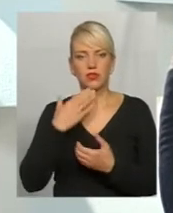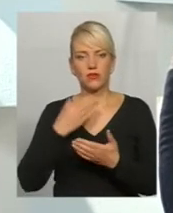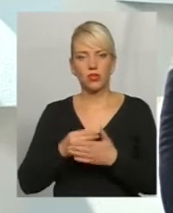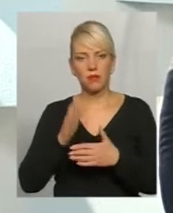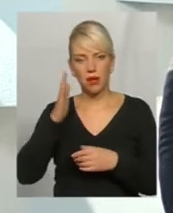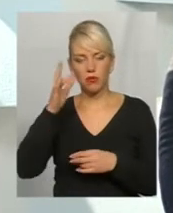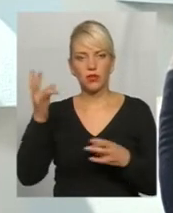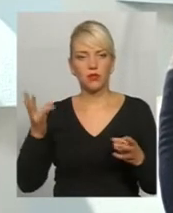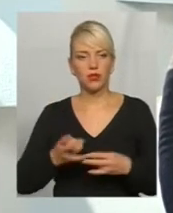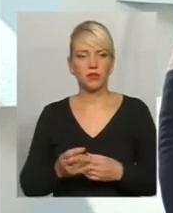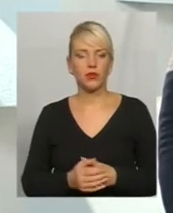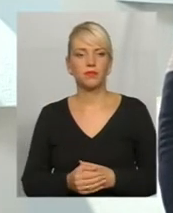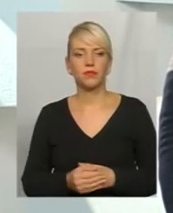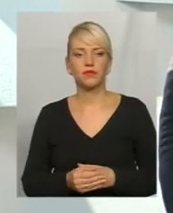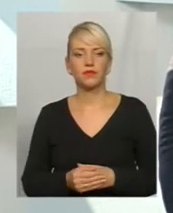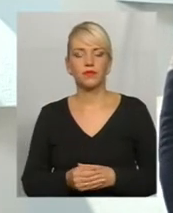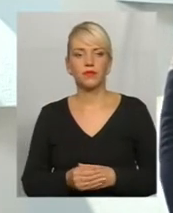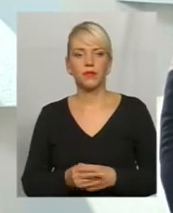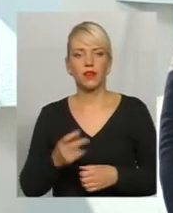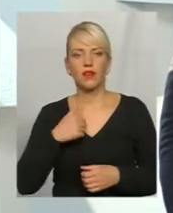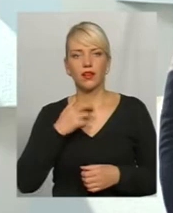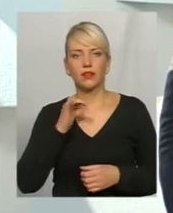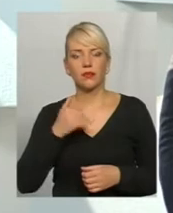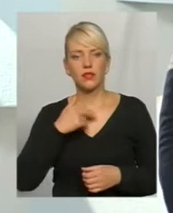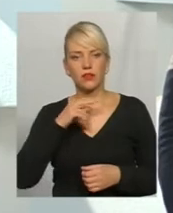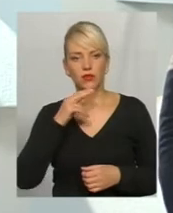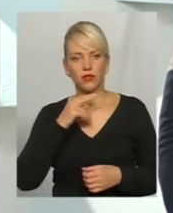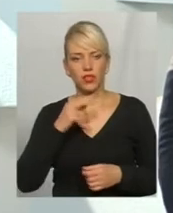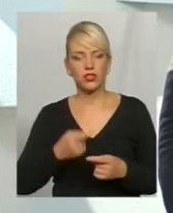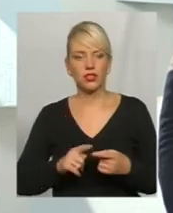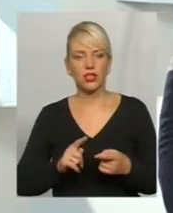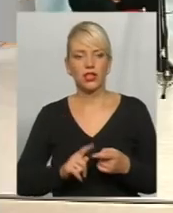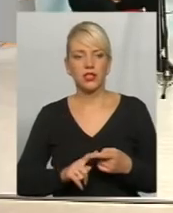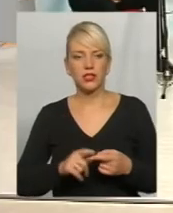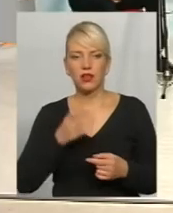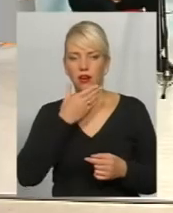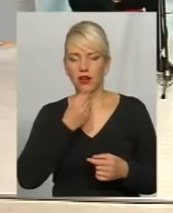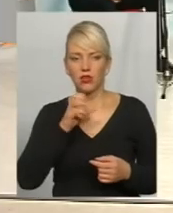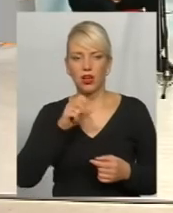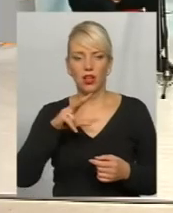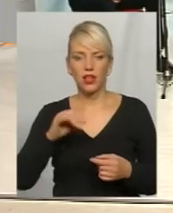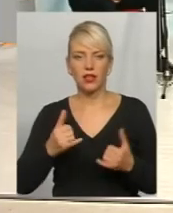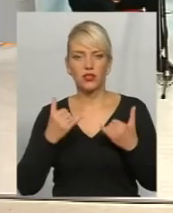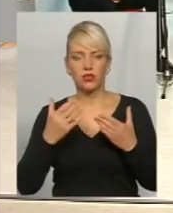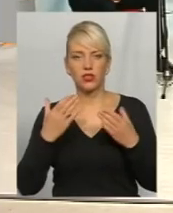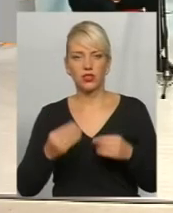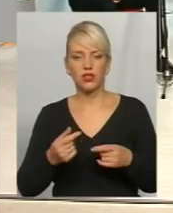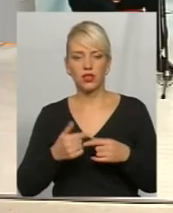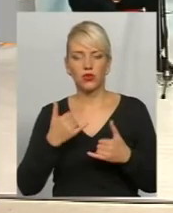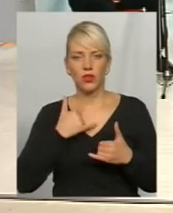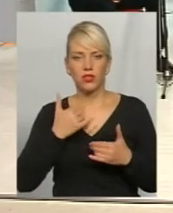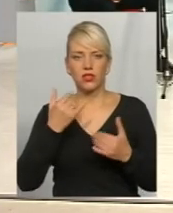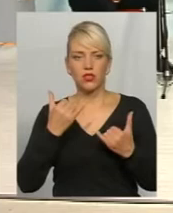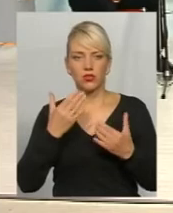Хочете доповнювати? Єдине, хотіла зауважити, але все ж таки це дуже гарно. Але на сьогоднішній день у нас великий